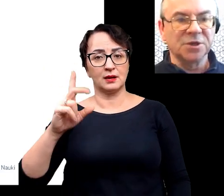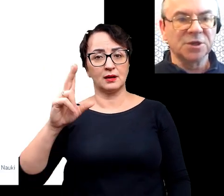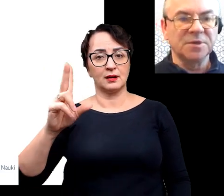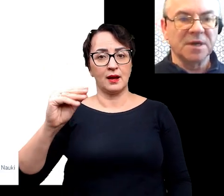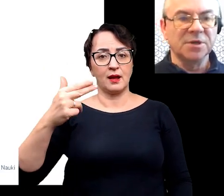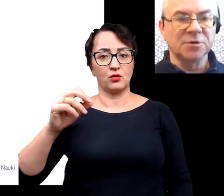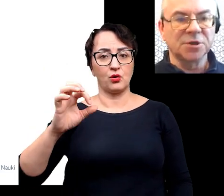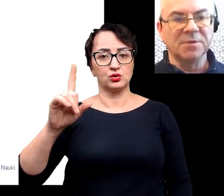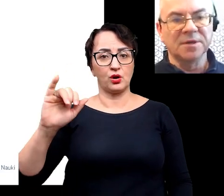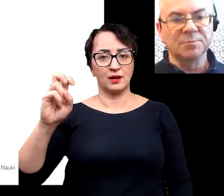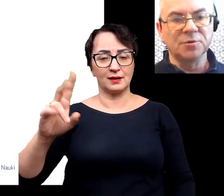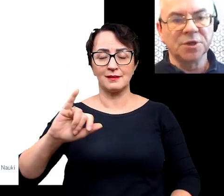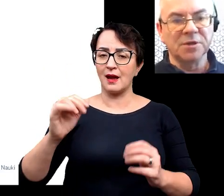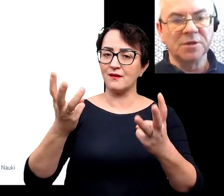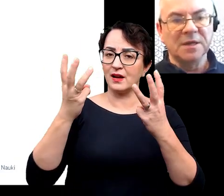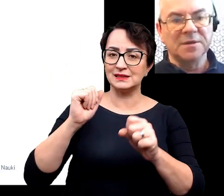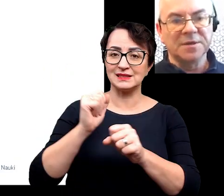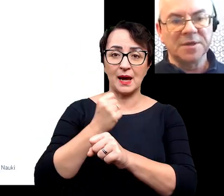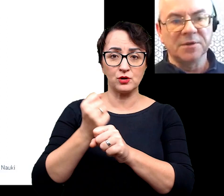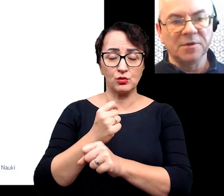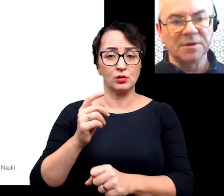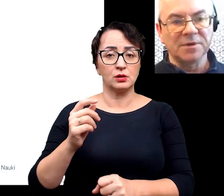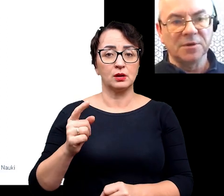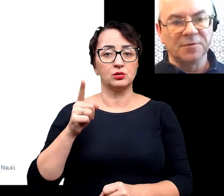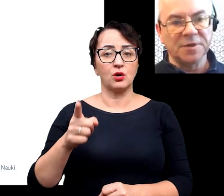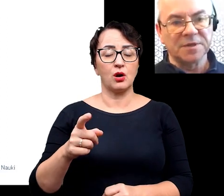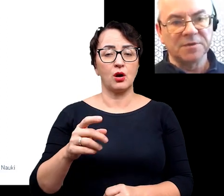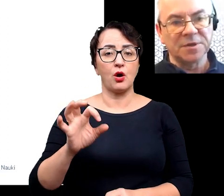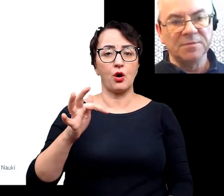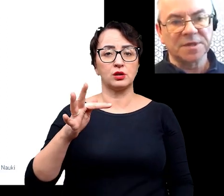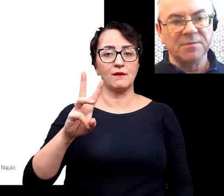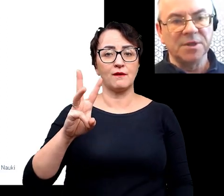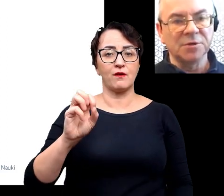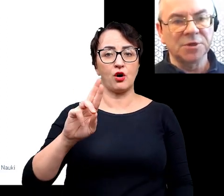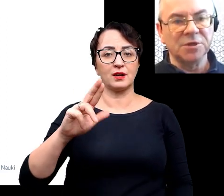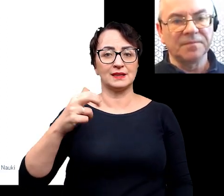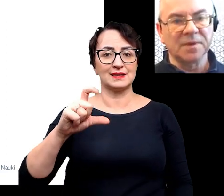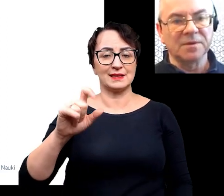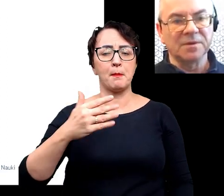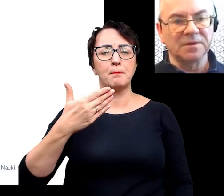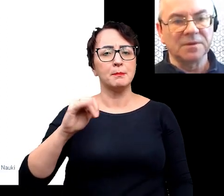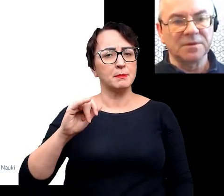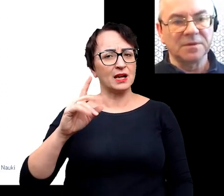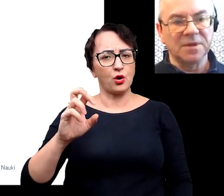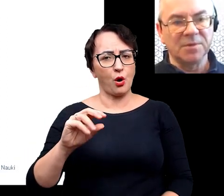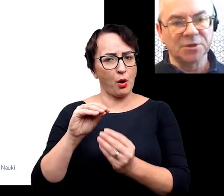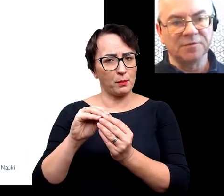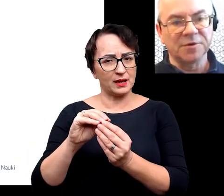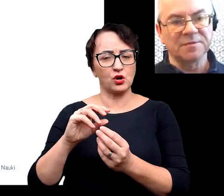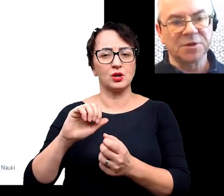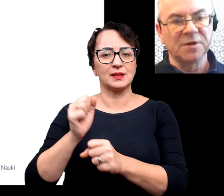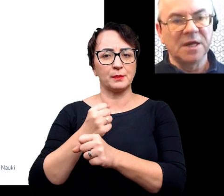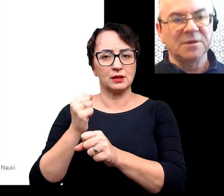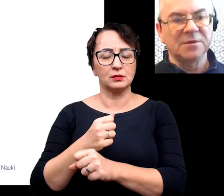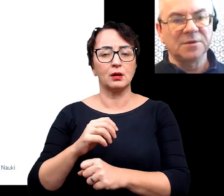tutaj najważniejszymi skamieniałościami nawet współcześnie stanowią otwornice. To są mikroskamieniałości. Na